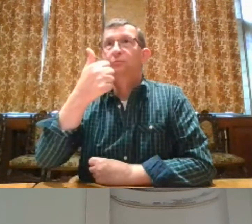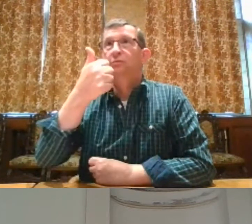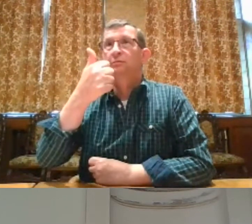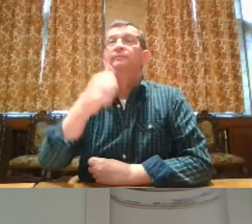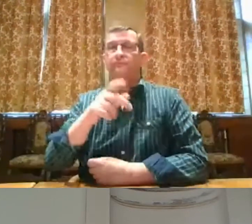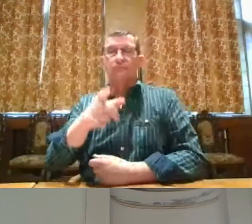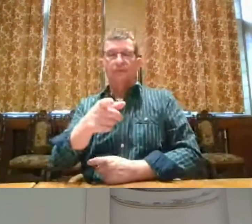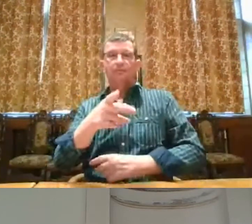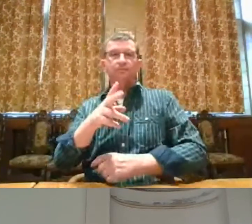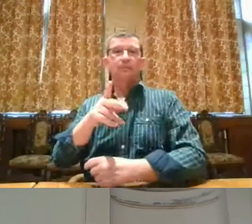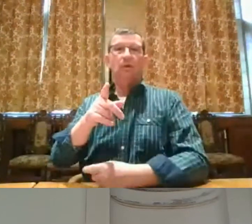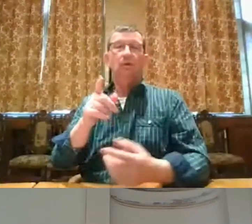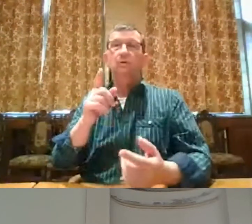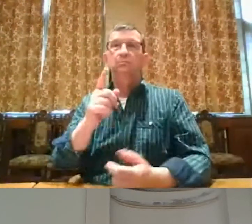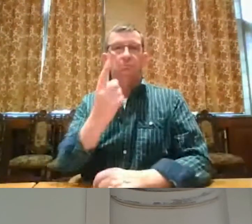Ja, is dat oké? Ja.